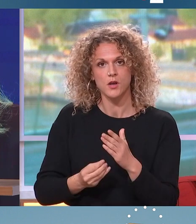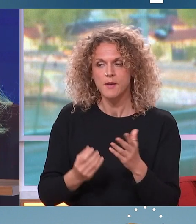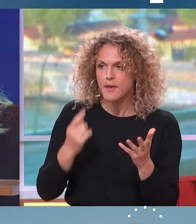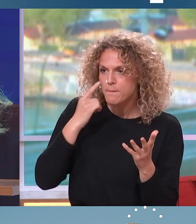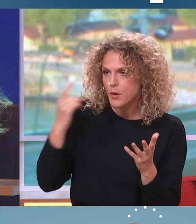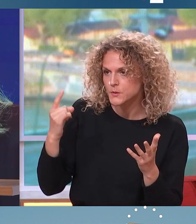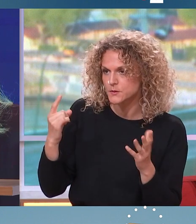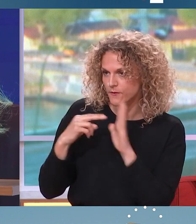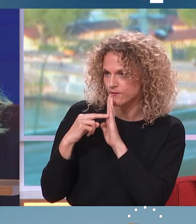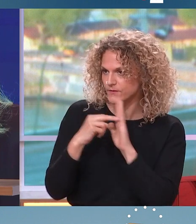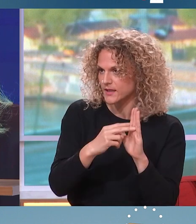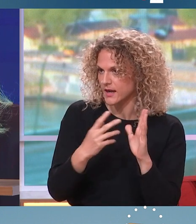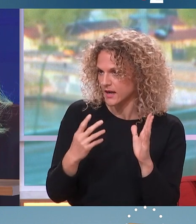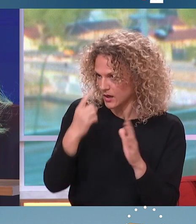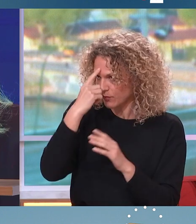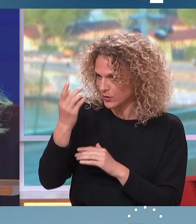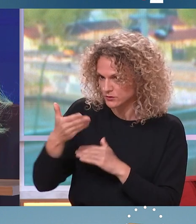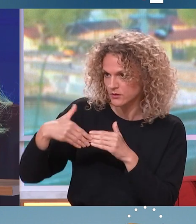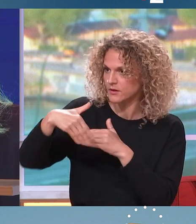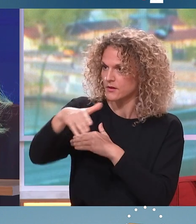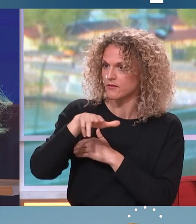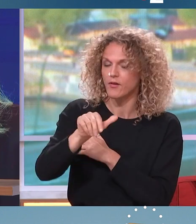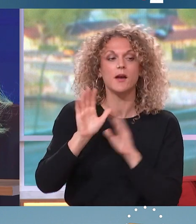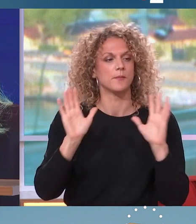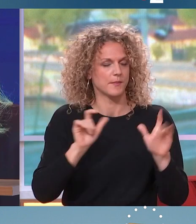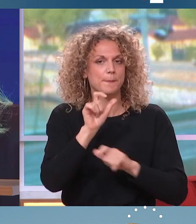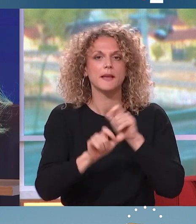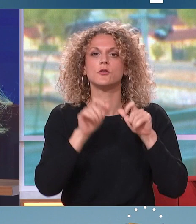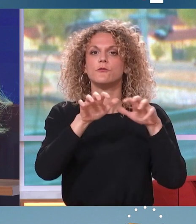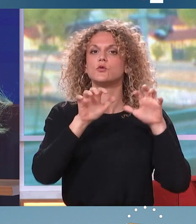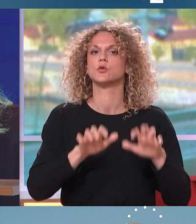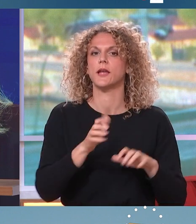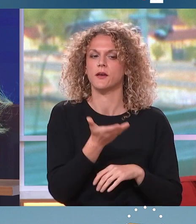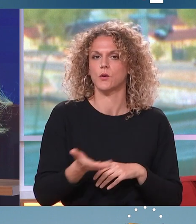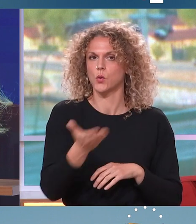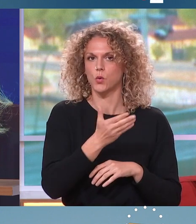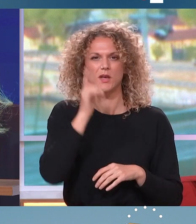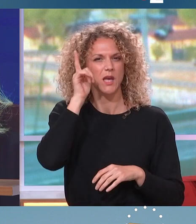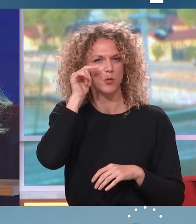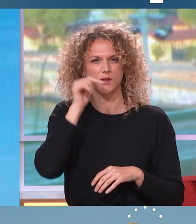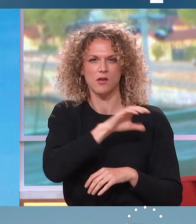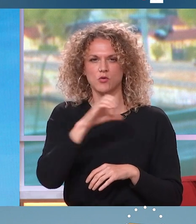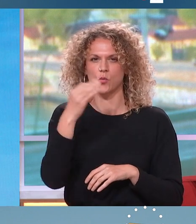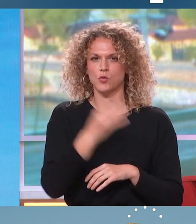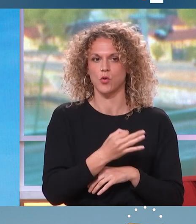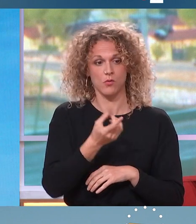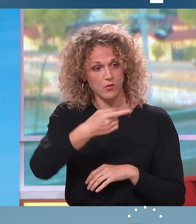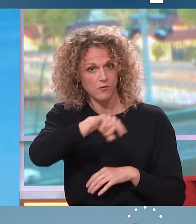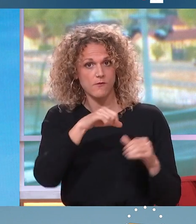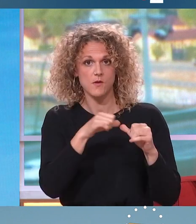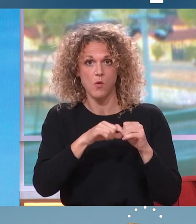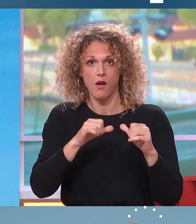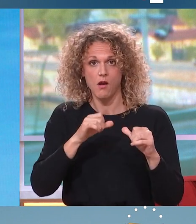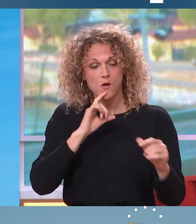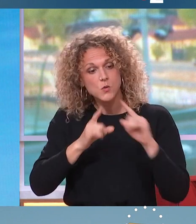de tous les préfets si Mme Le Pen gagnait l'élection présidentielle Ils parfaitement républicains, ils sont là pour appliquer les consignes,